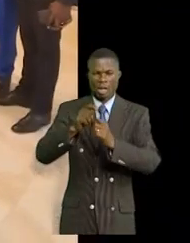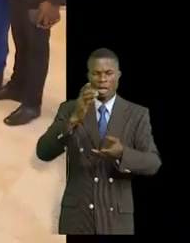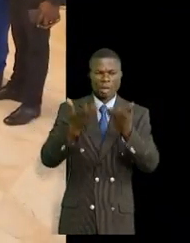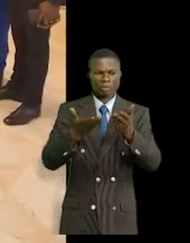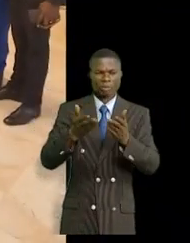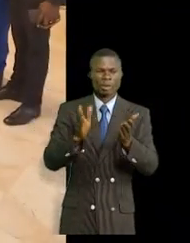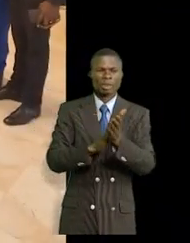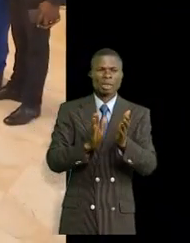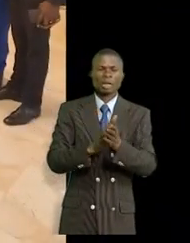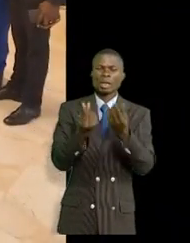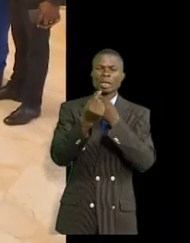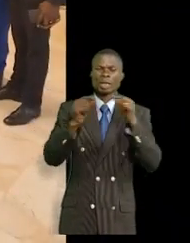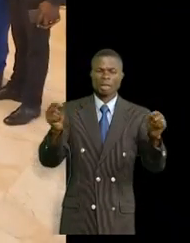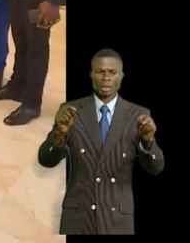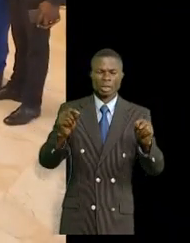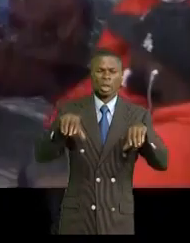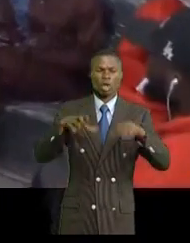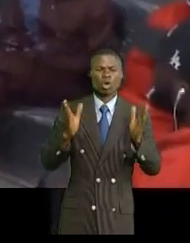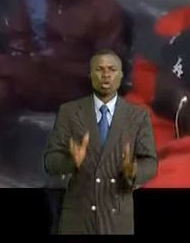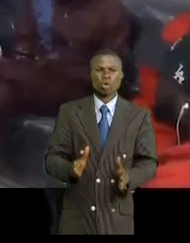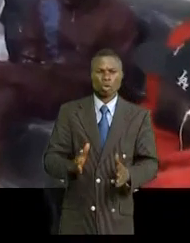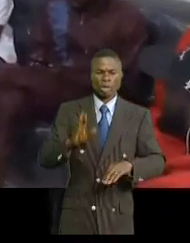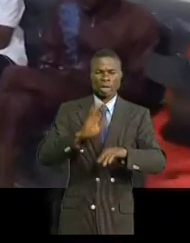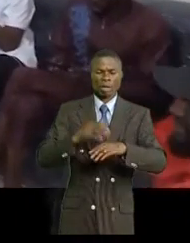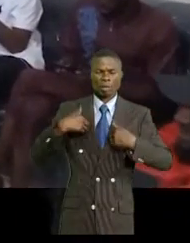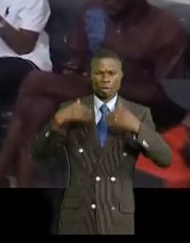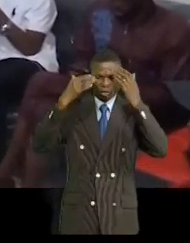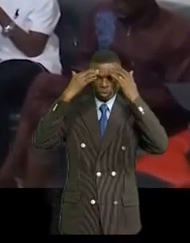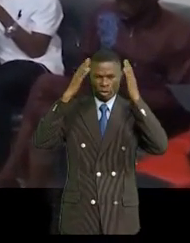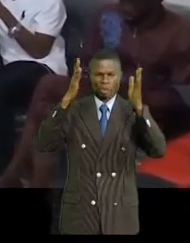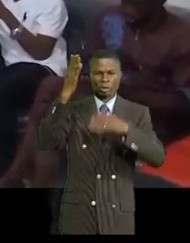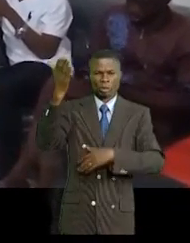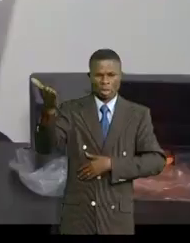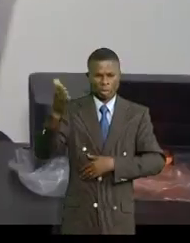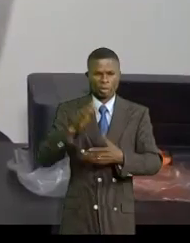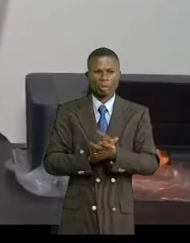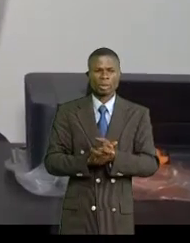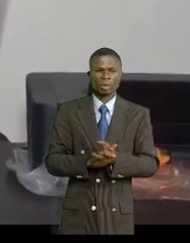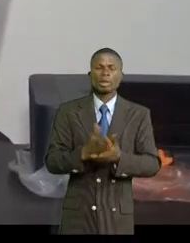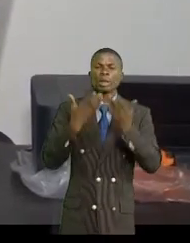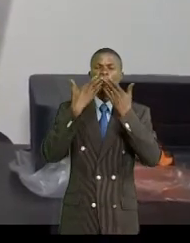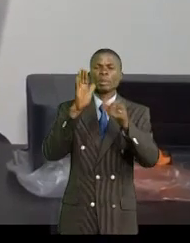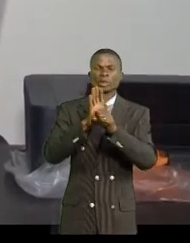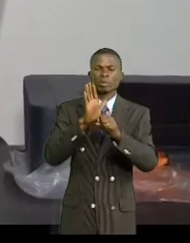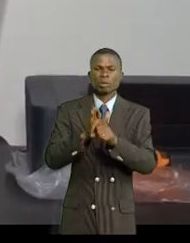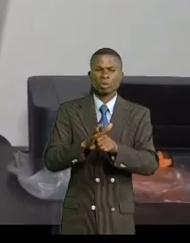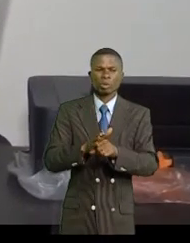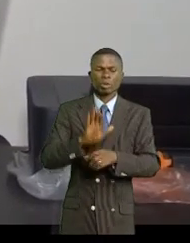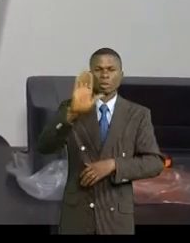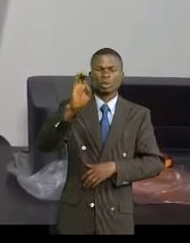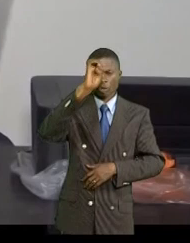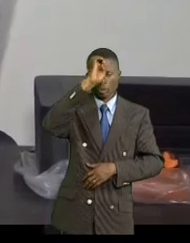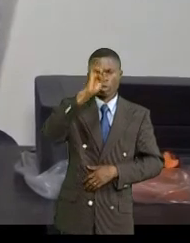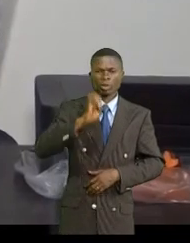gratitude du président de la diaspora congolaise en Égypte. J'aimerais aussi remercier son Excellence